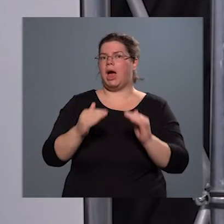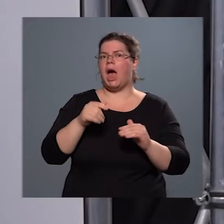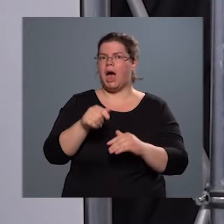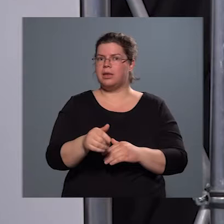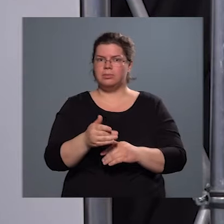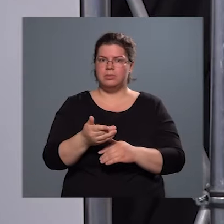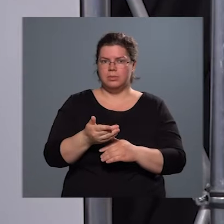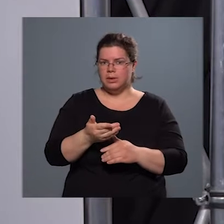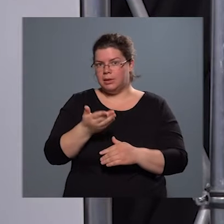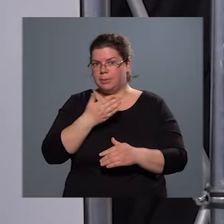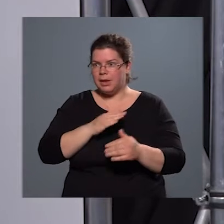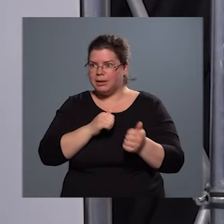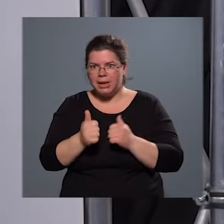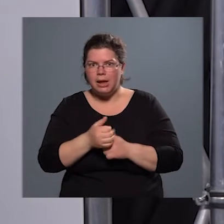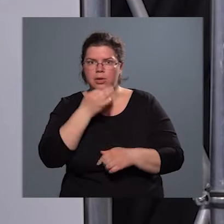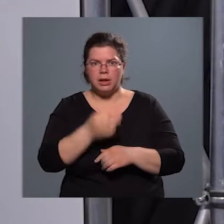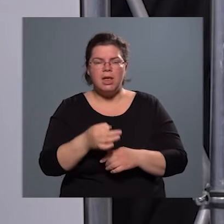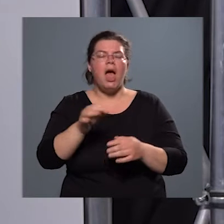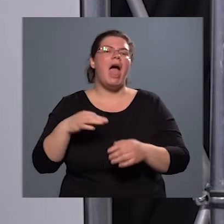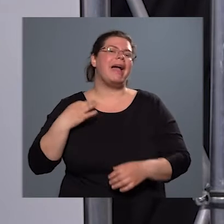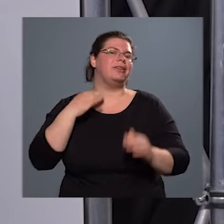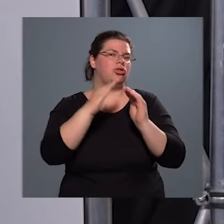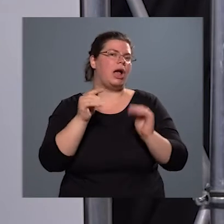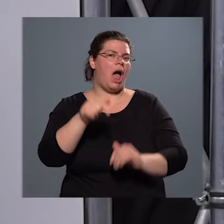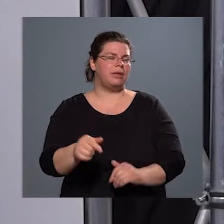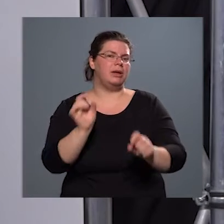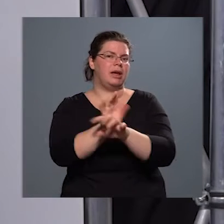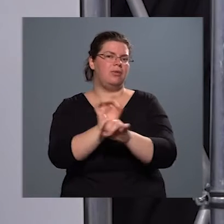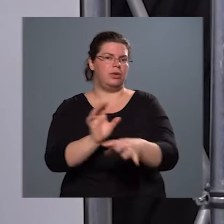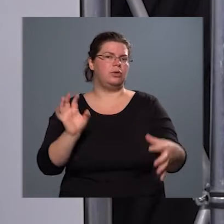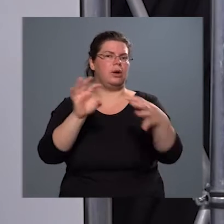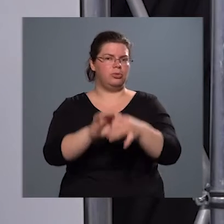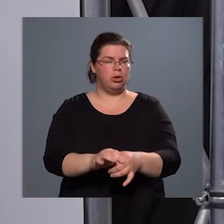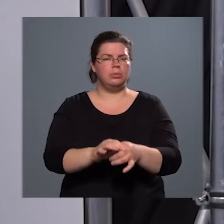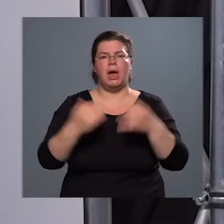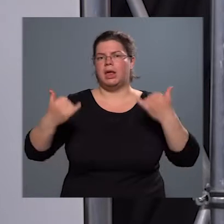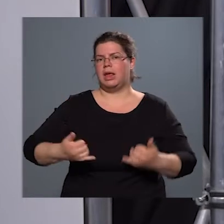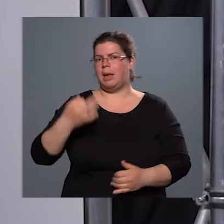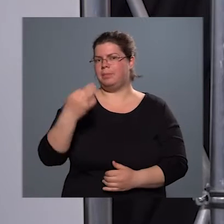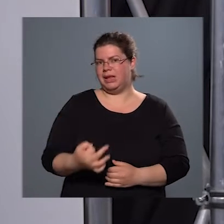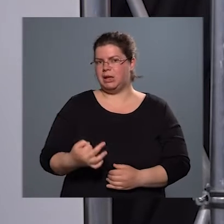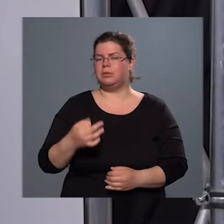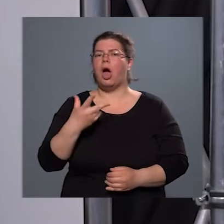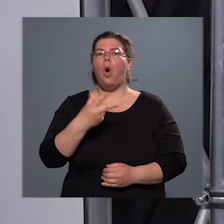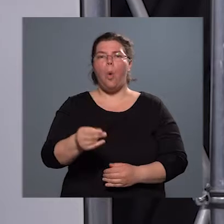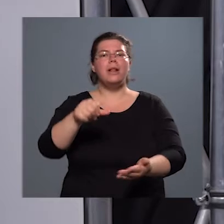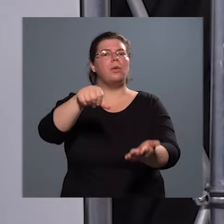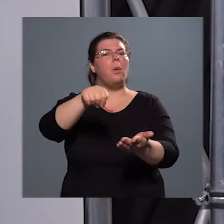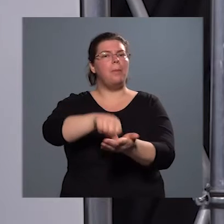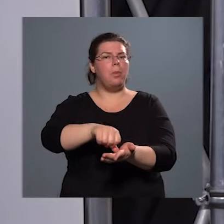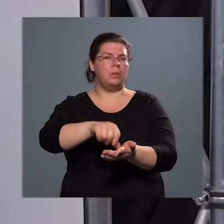megkerülni a kérdést, az egészségházban pedig szintén a járványhoz kapcsolódóan jelen pillanatban az oltópontjainkat